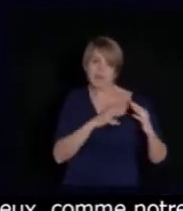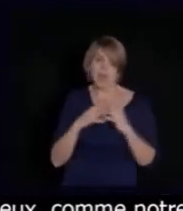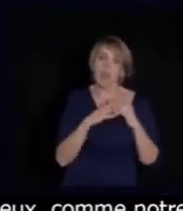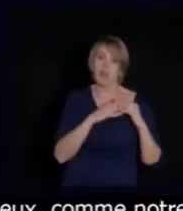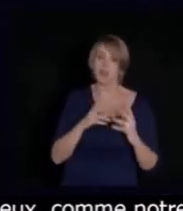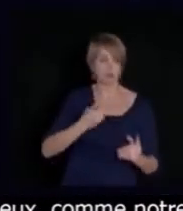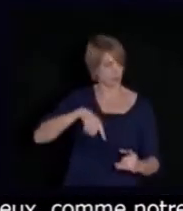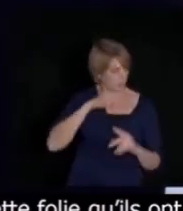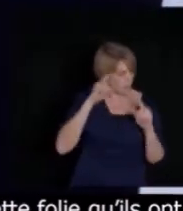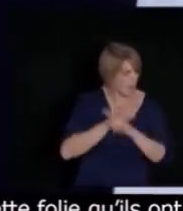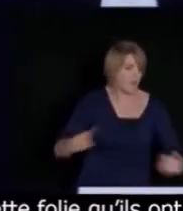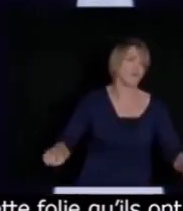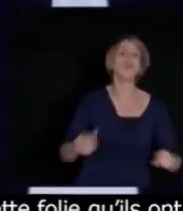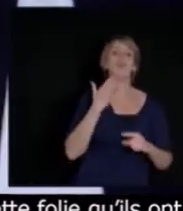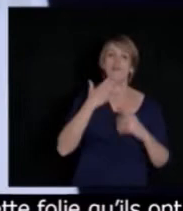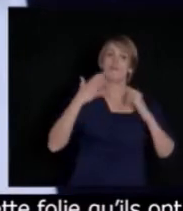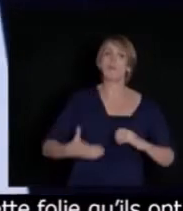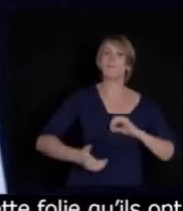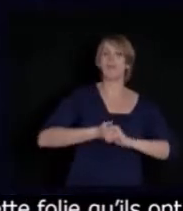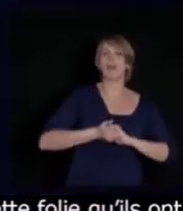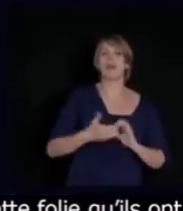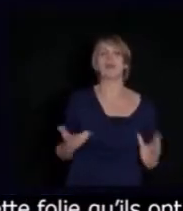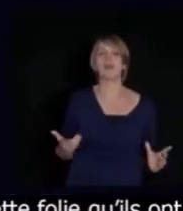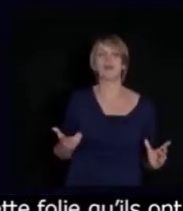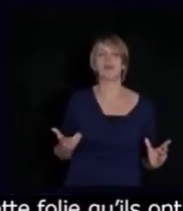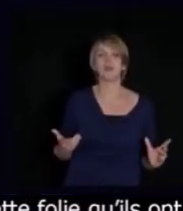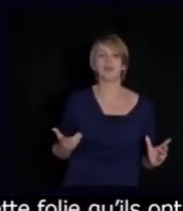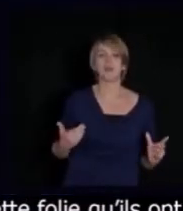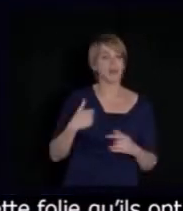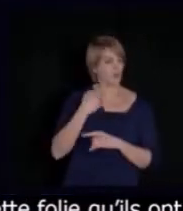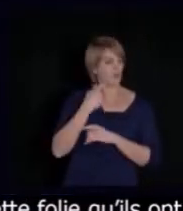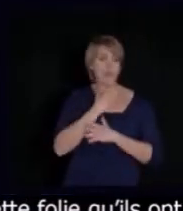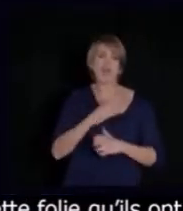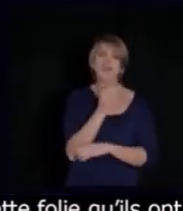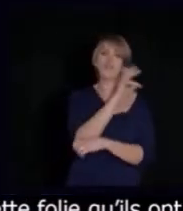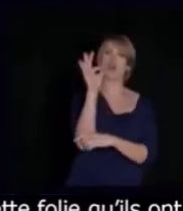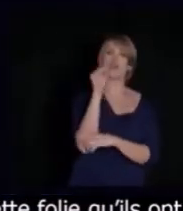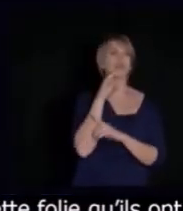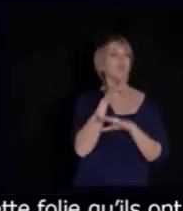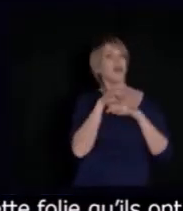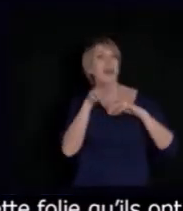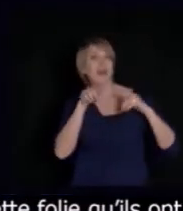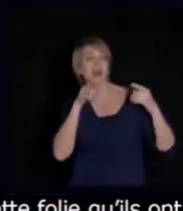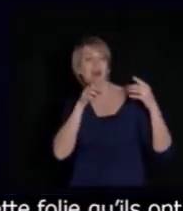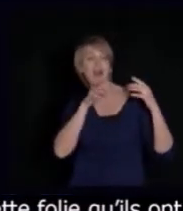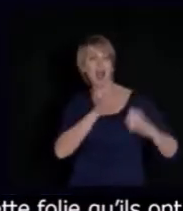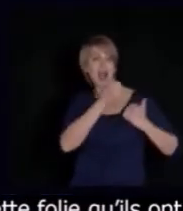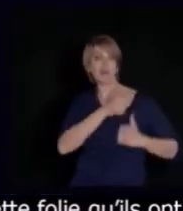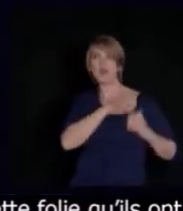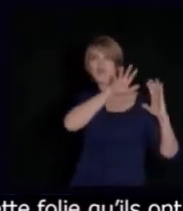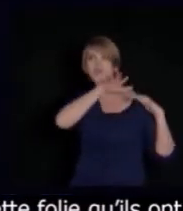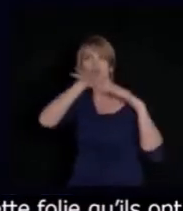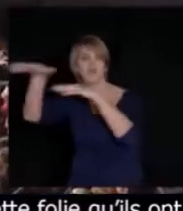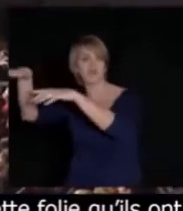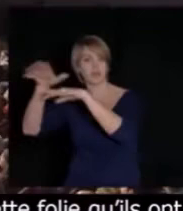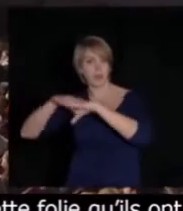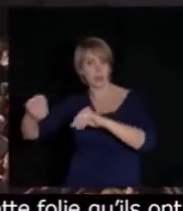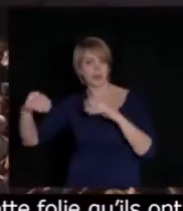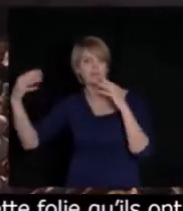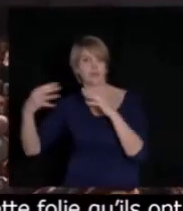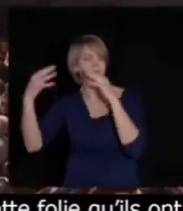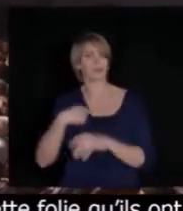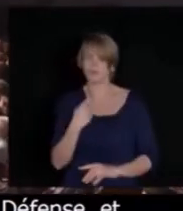L'Europe de la défense, c'est l'Europe de la guerre. Et nous sommes pour l'Europe de la paix. Et la France n'a être le fourgon qui accompagne